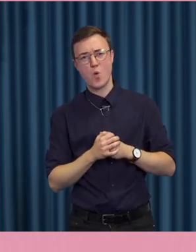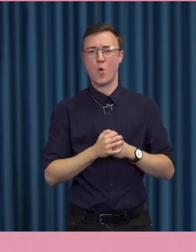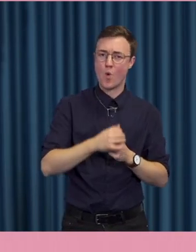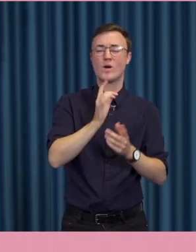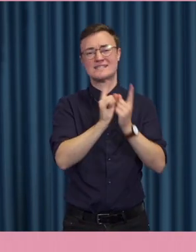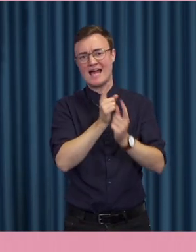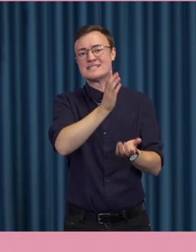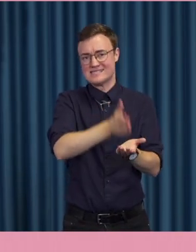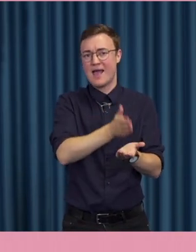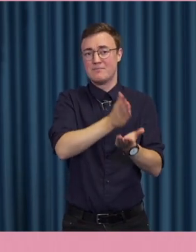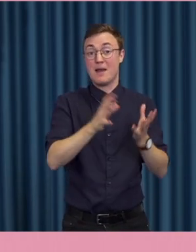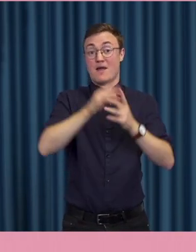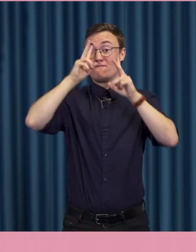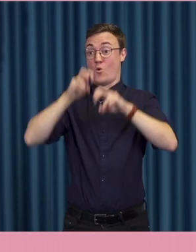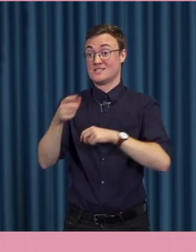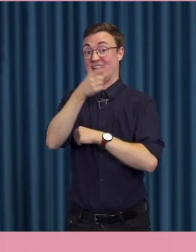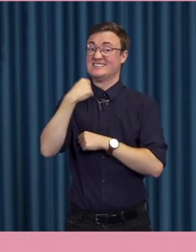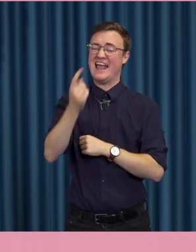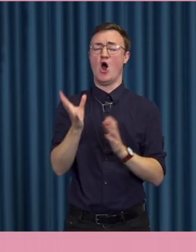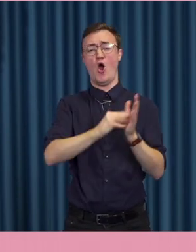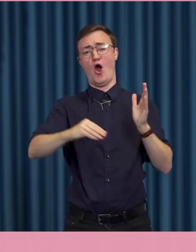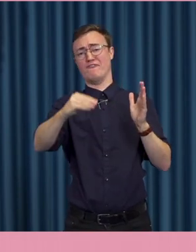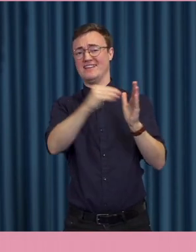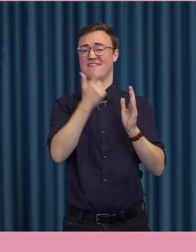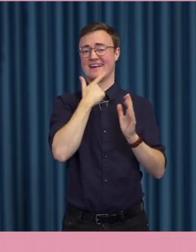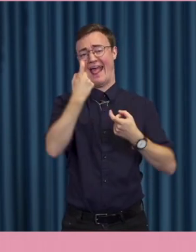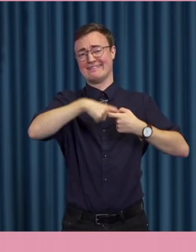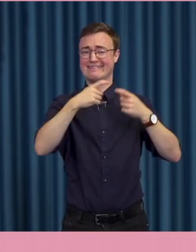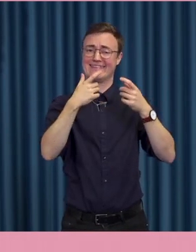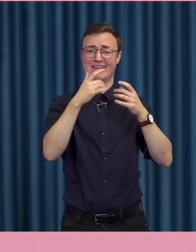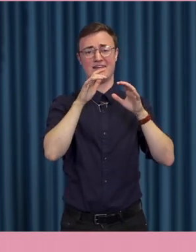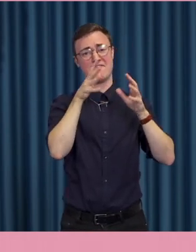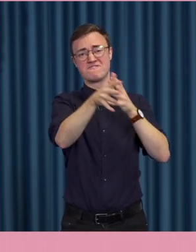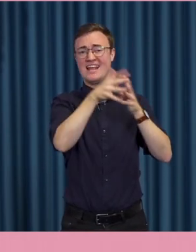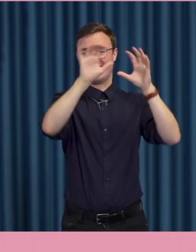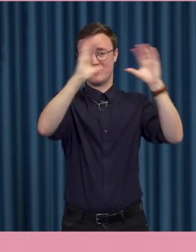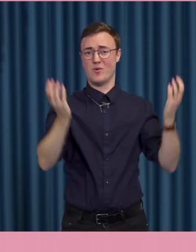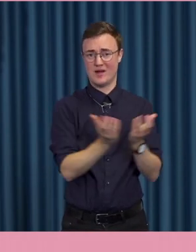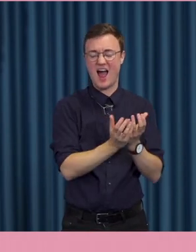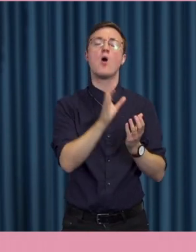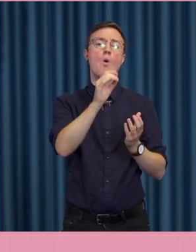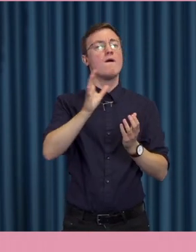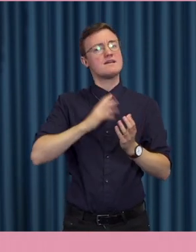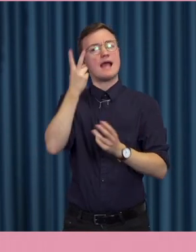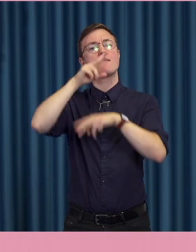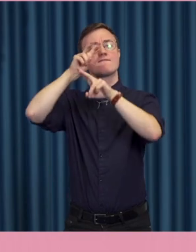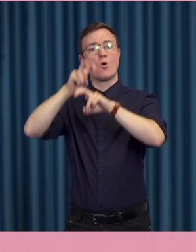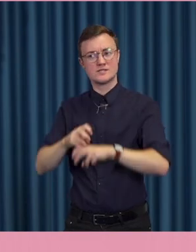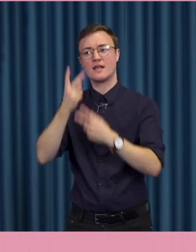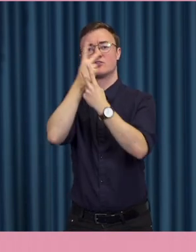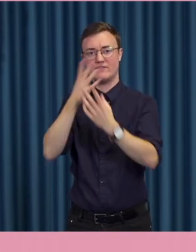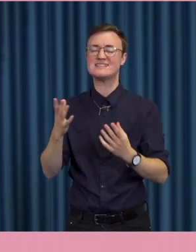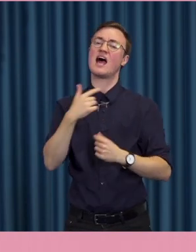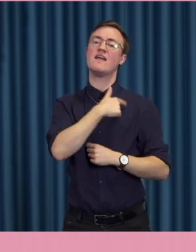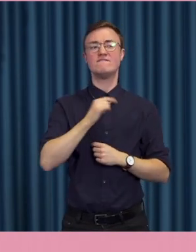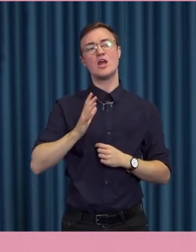forskningen kan de här farhågorna vara överdrivda. En nyligen publicerad forskningsgenomgång visade visserligen att vi generellt sett tenderar att ha en